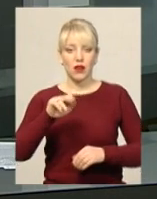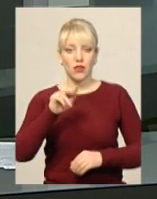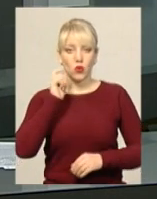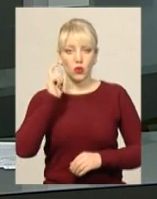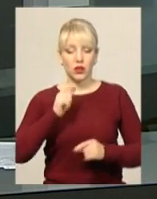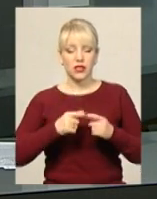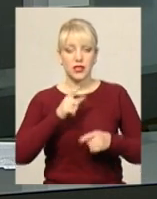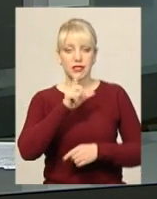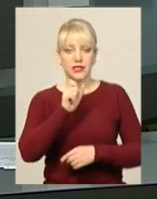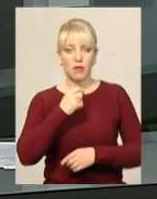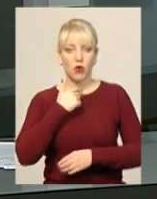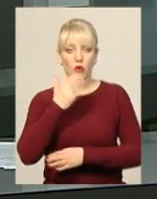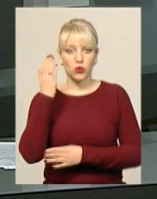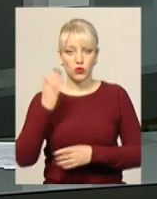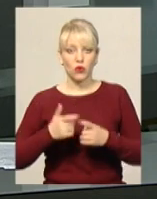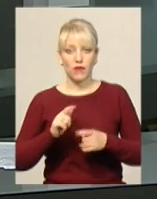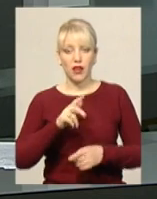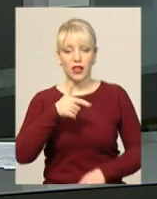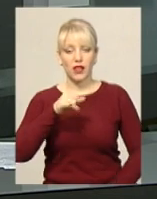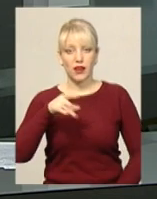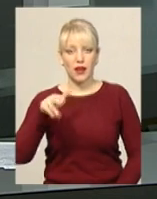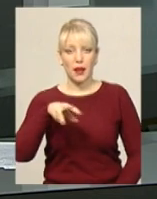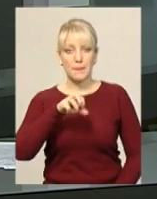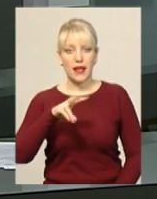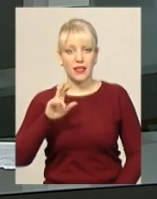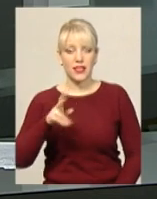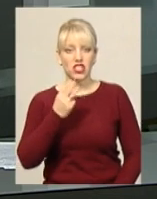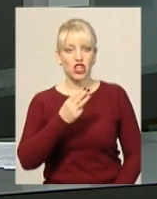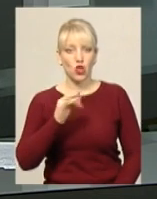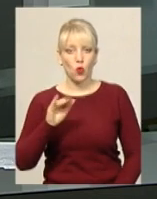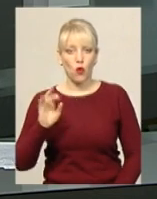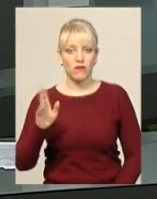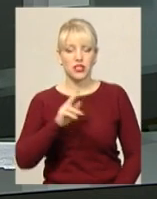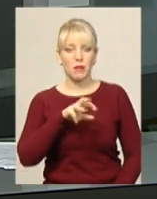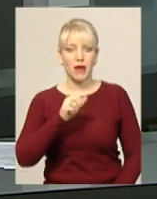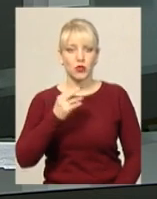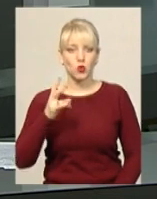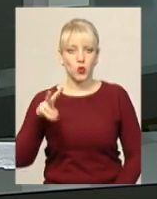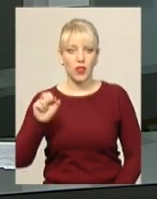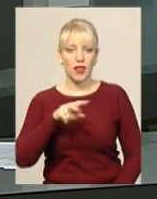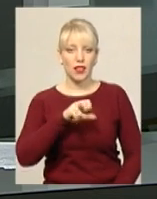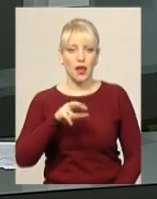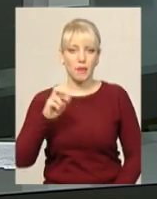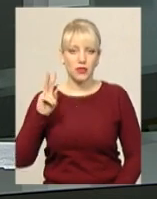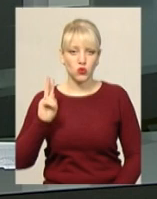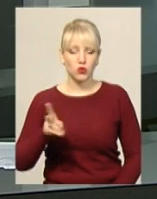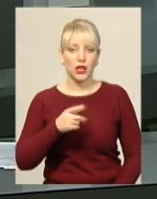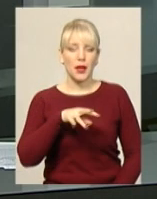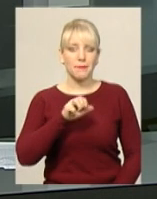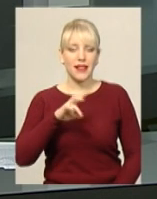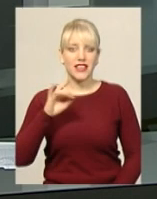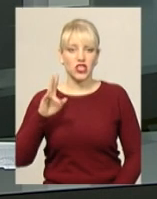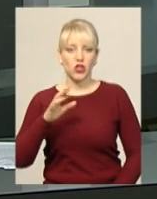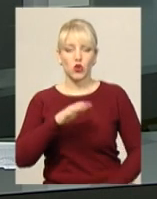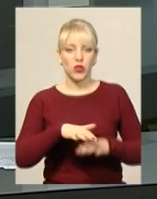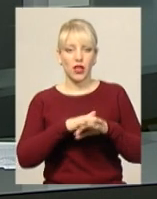За проголосував Олександр Герега, Сергій Мельник, Андрій Шенькович, Олександр Ксенжук, Роман Мацула, Сергій Лабазюк та Володимир Мельниченко. Народний